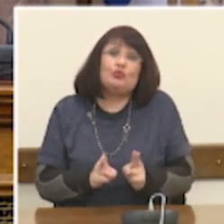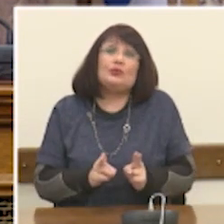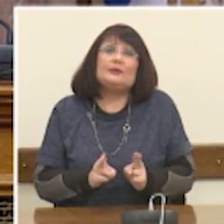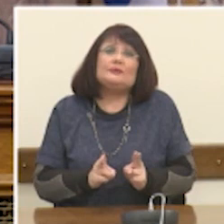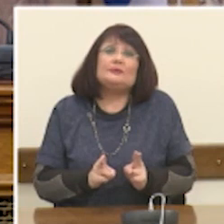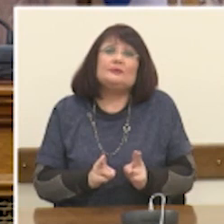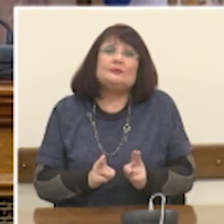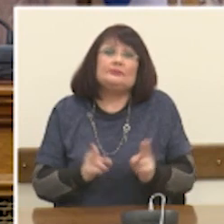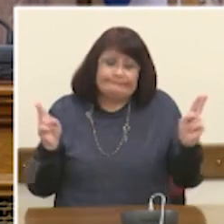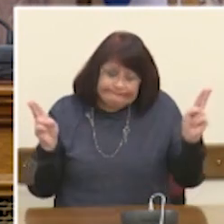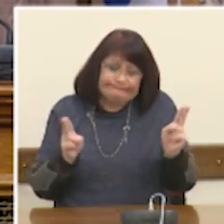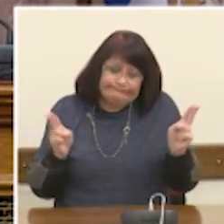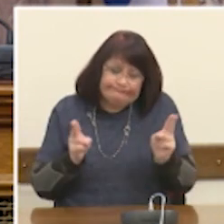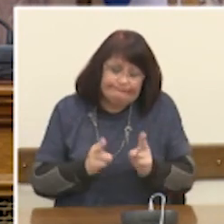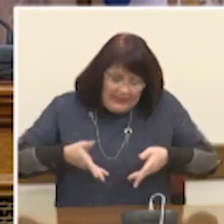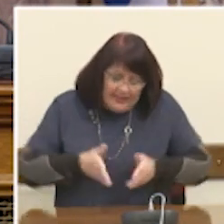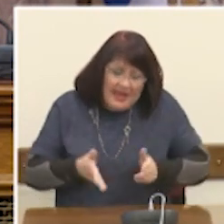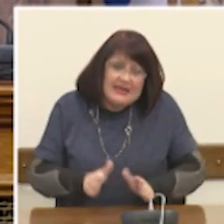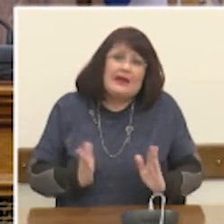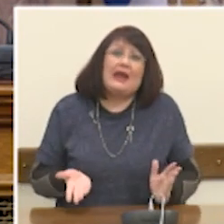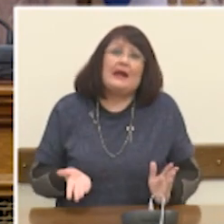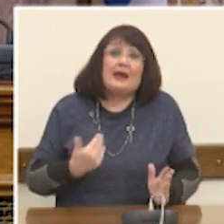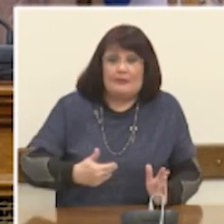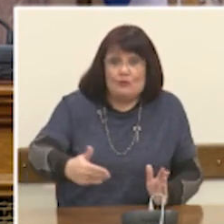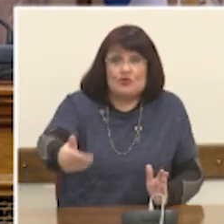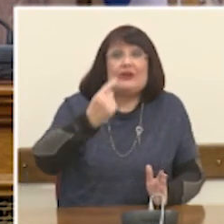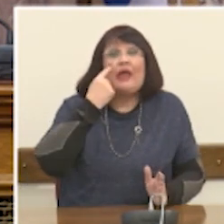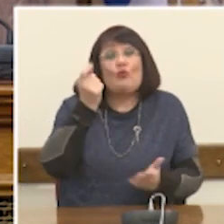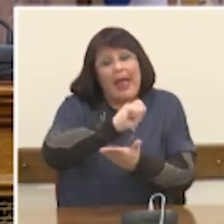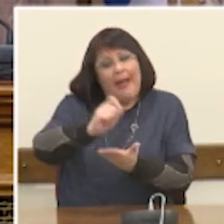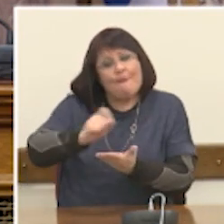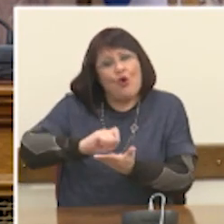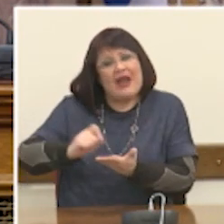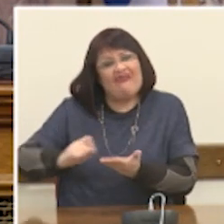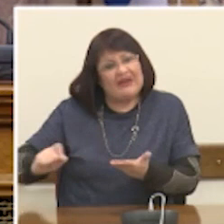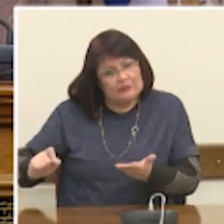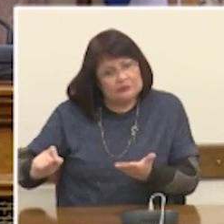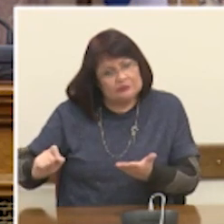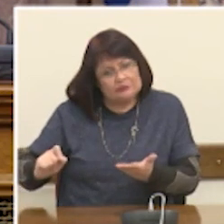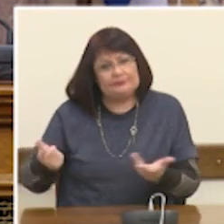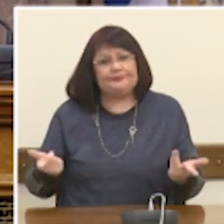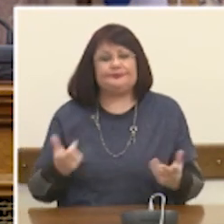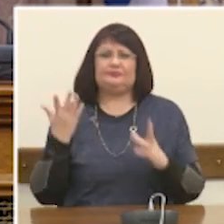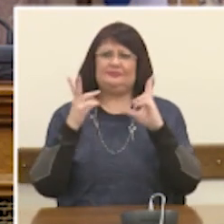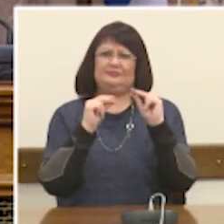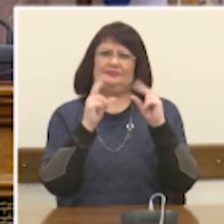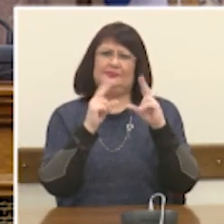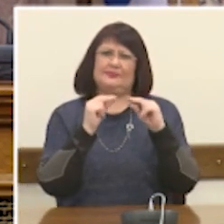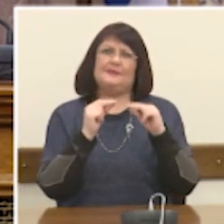Συρρυκνονόμαστε, το ξέρουμε. Το πόσο θα μας το δείξει η απογραφή. Είχαμε μία συζήτηση στην